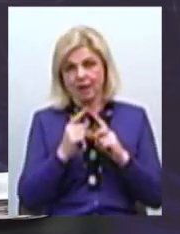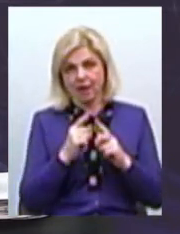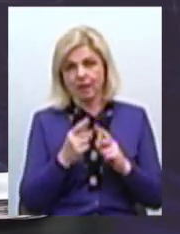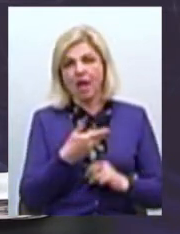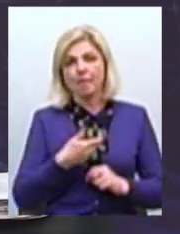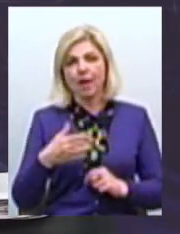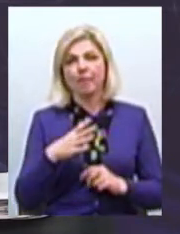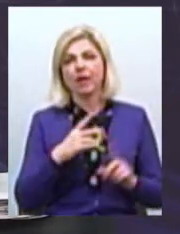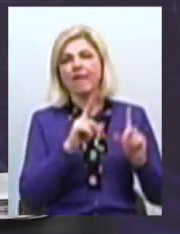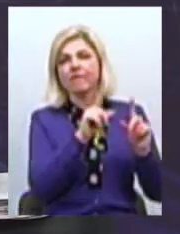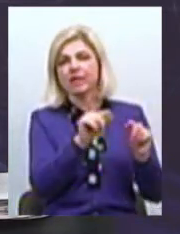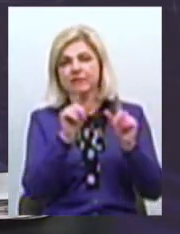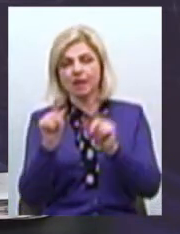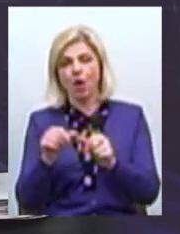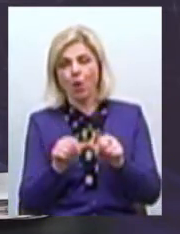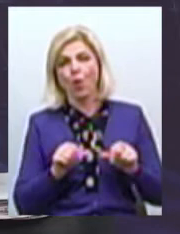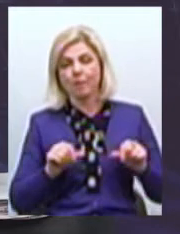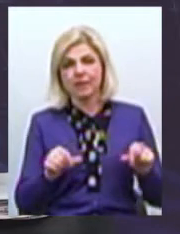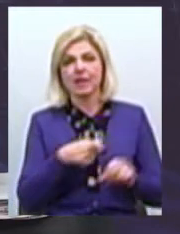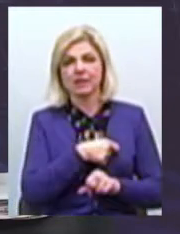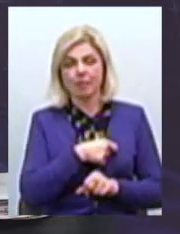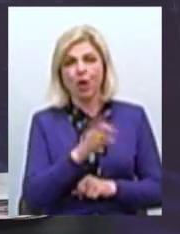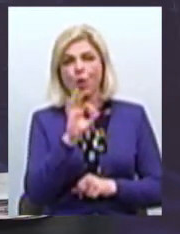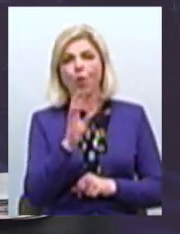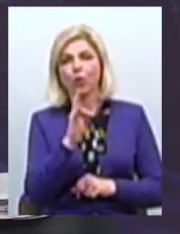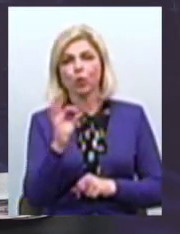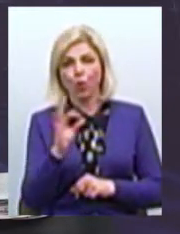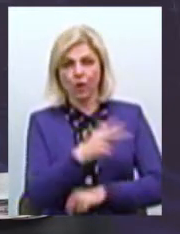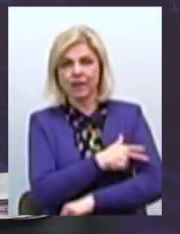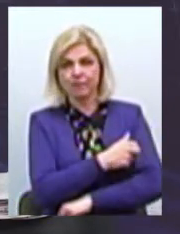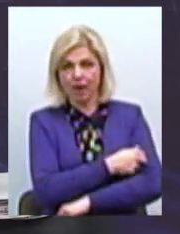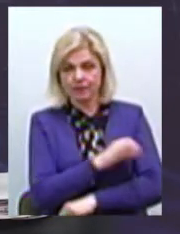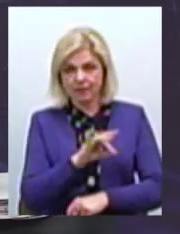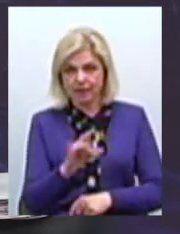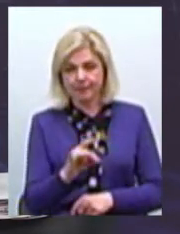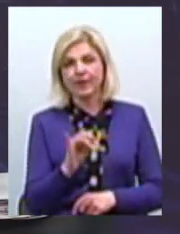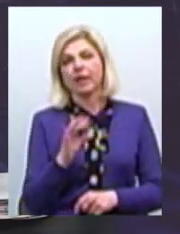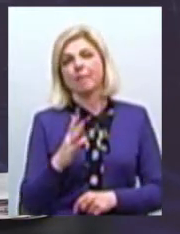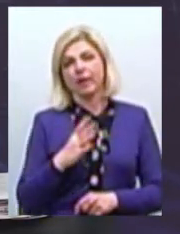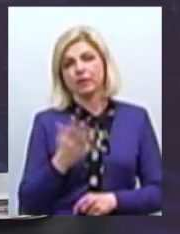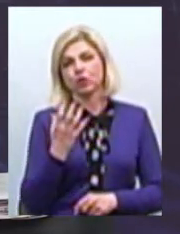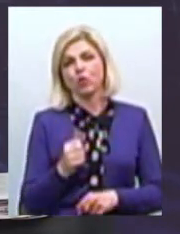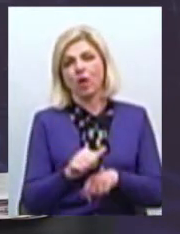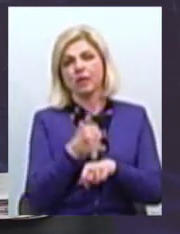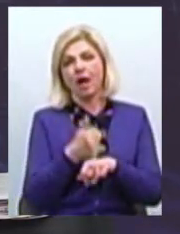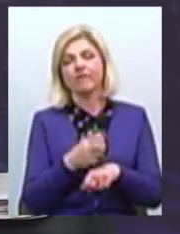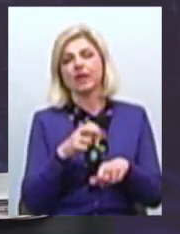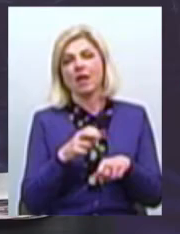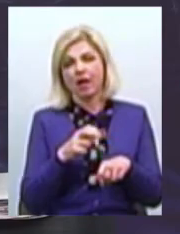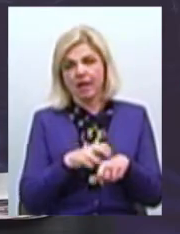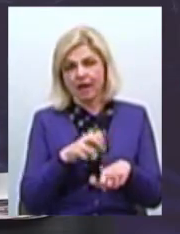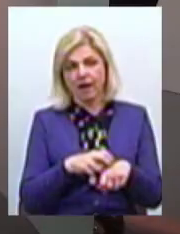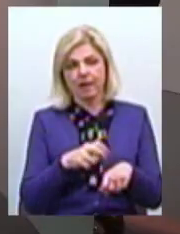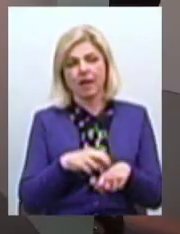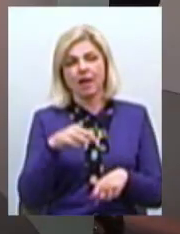рази виїзною комісією депутатським корпусом в онкодиспансері І ми були ще, був головний лікар Терезіївський Також